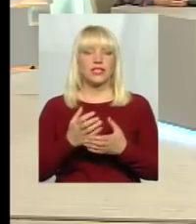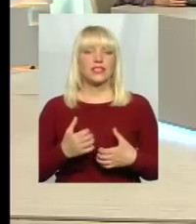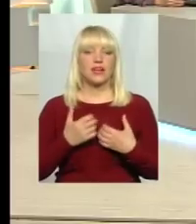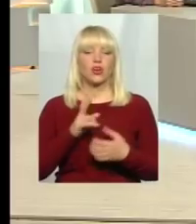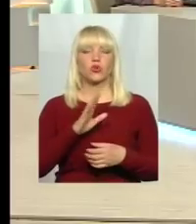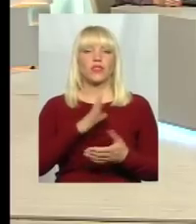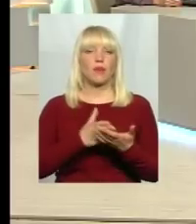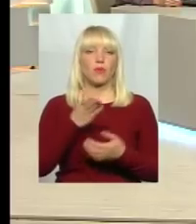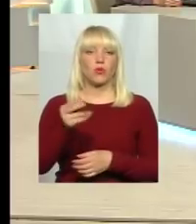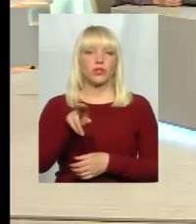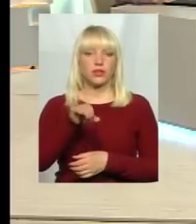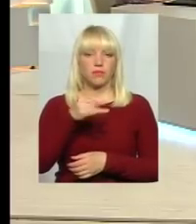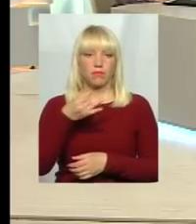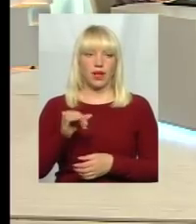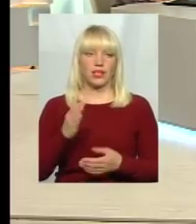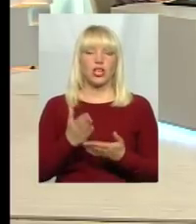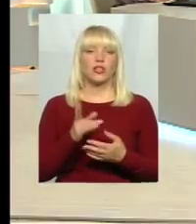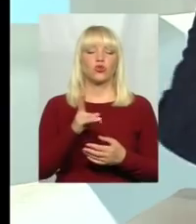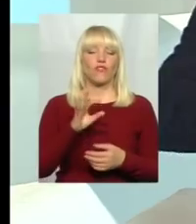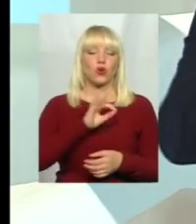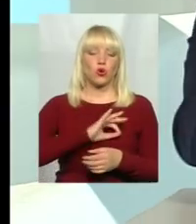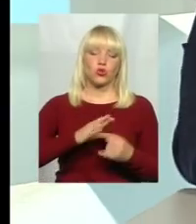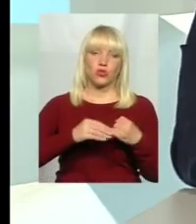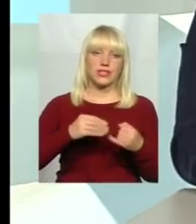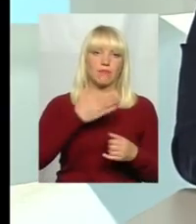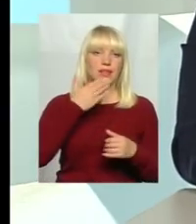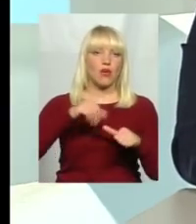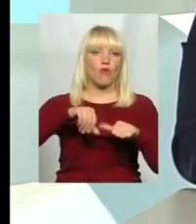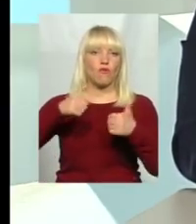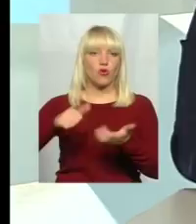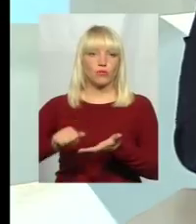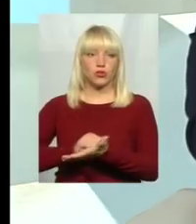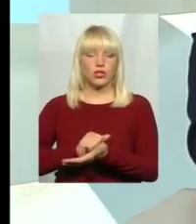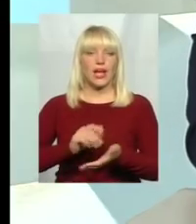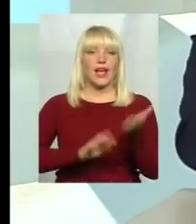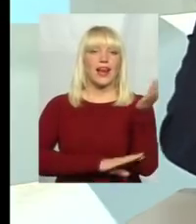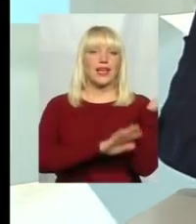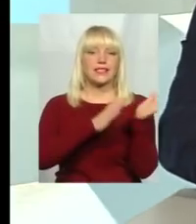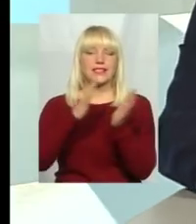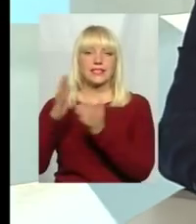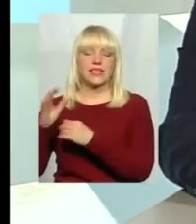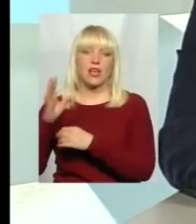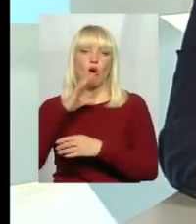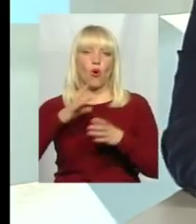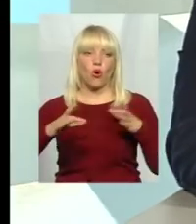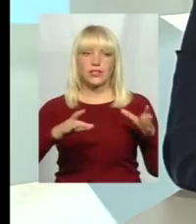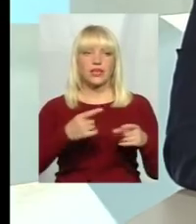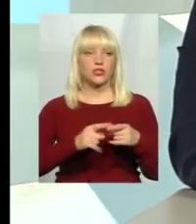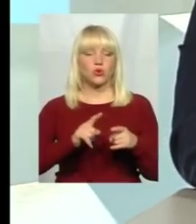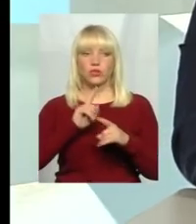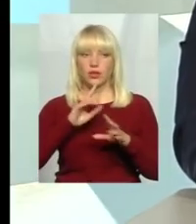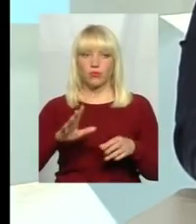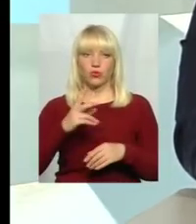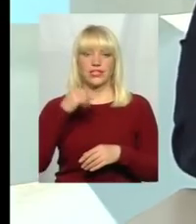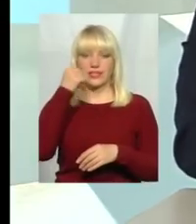використовує максимум землі, не оформивши, так далі, ліси, озера, і проч. Але цього не буде, це за пів року, за рік